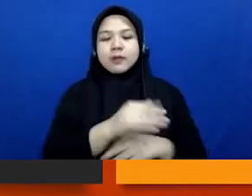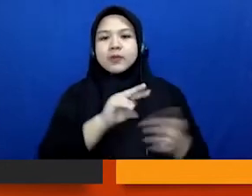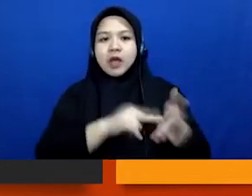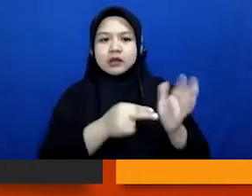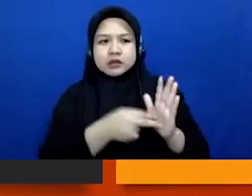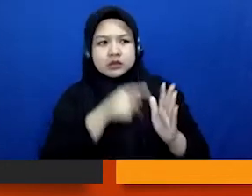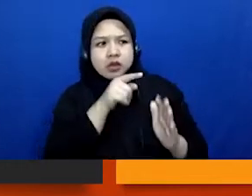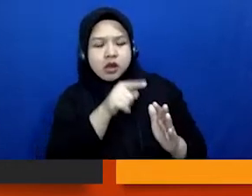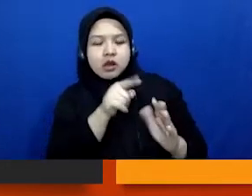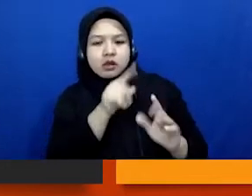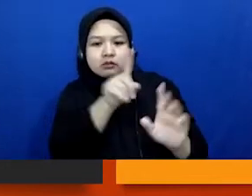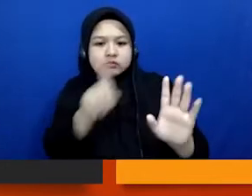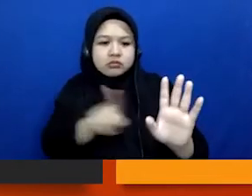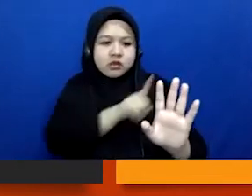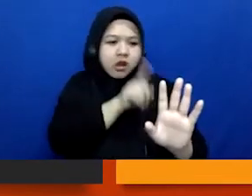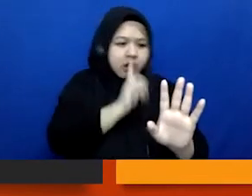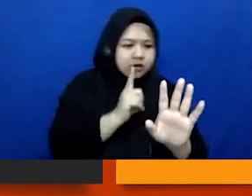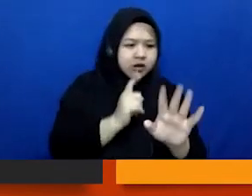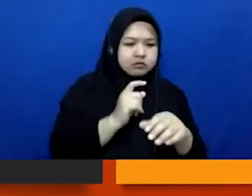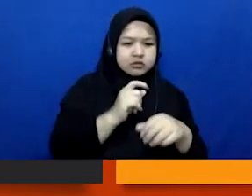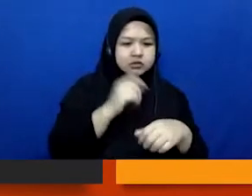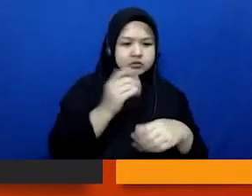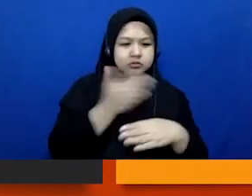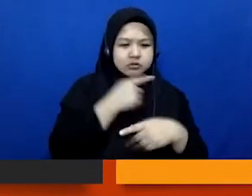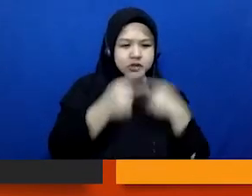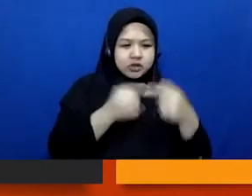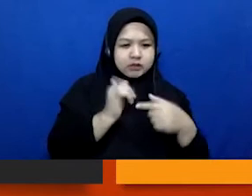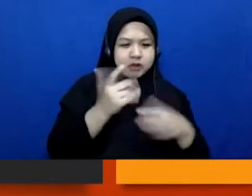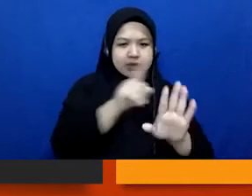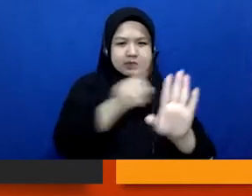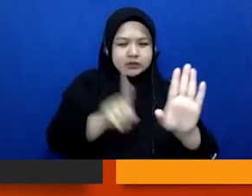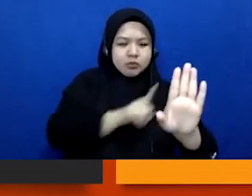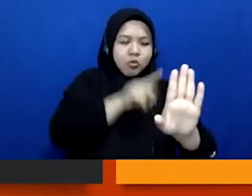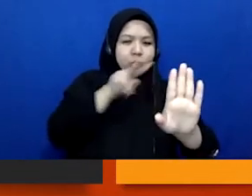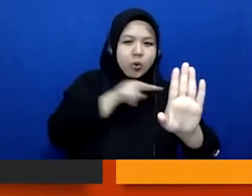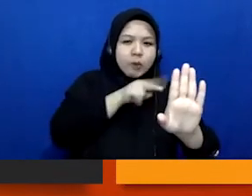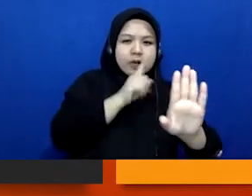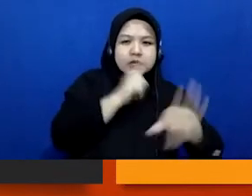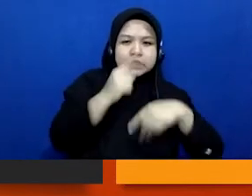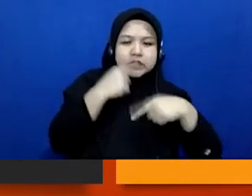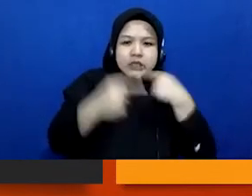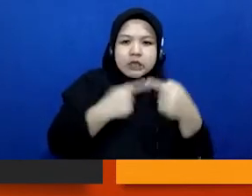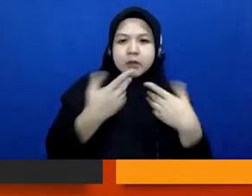ada retatan peristiwanya sebelumnya. Kronologinya itu seperti apa gitu kan. Misalnya,